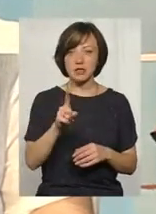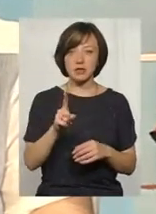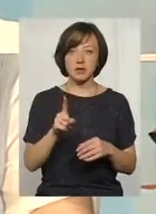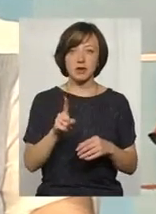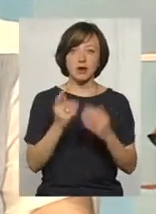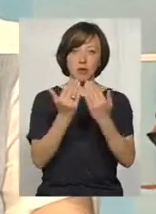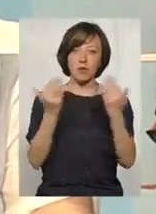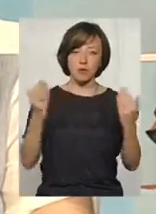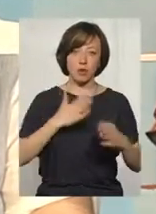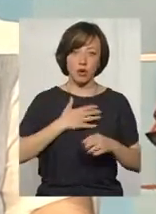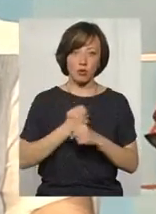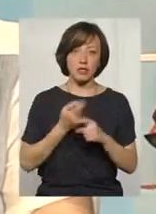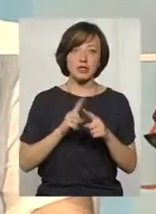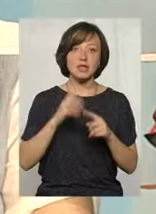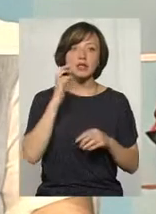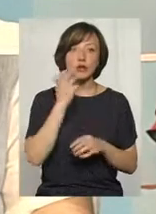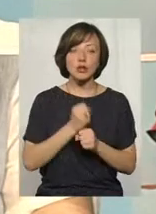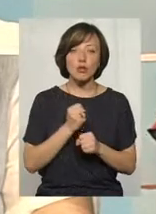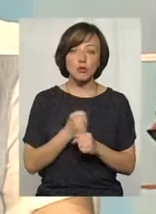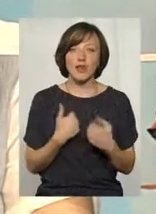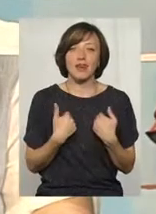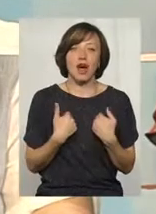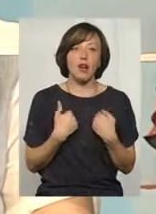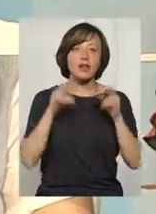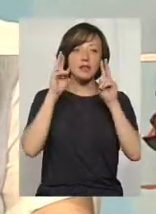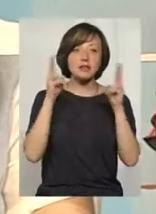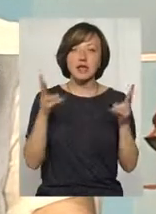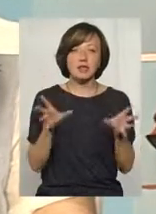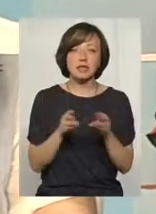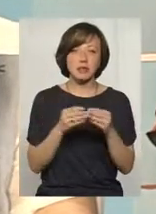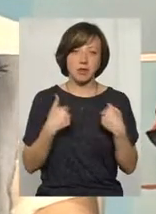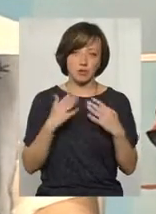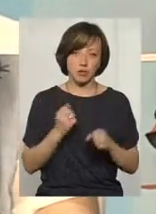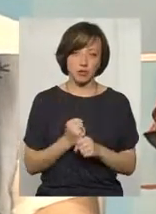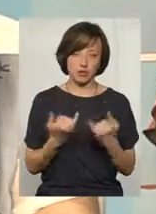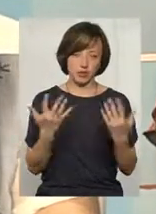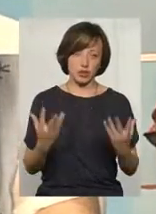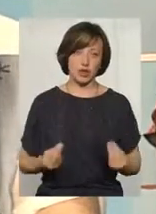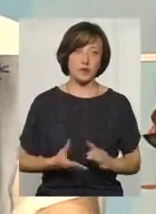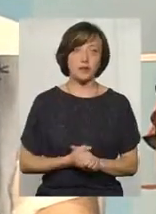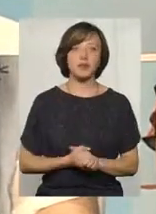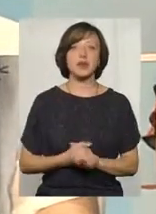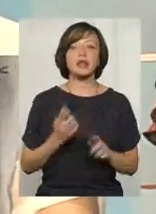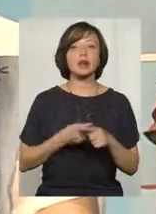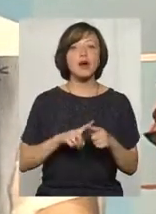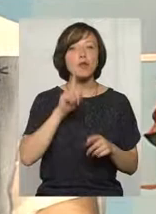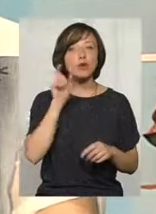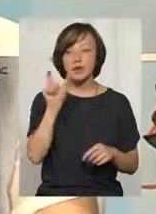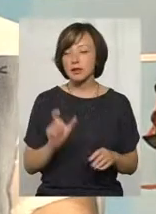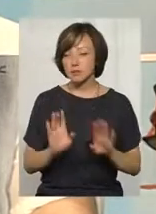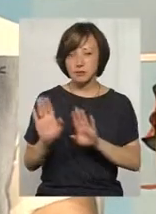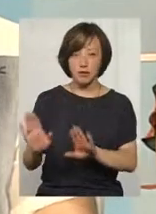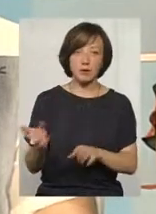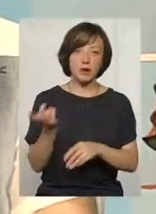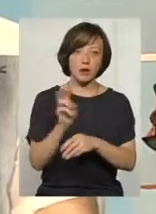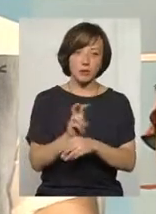провисіли мої роботи. Це серйозна робота. Я не знаю, з ким я буду працювати на сьогоднішній день. То молода людина. Нема питань.